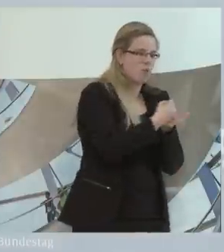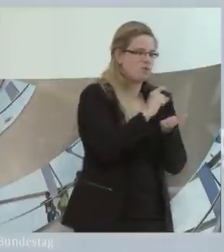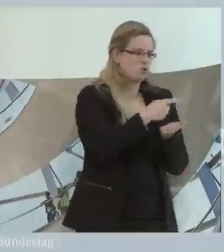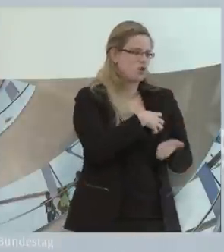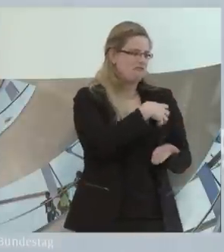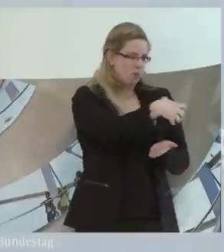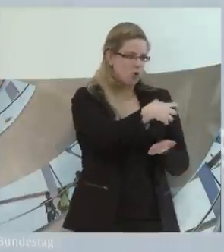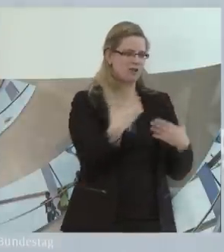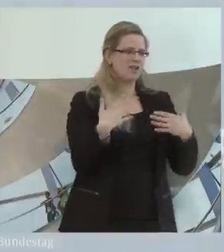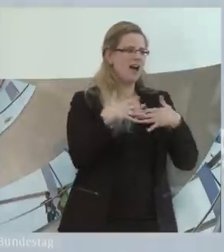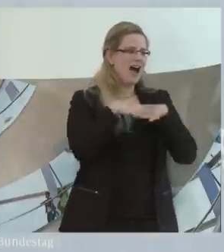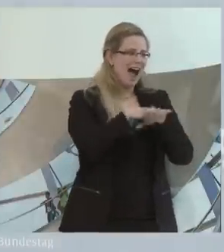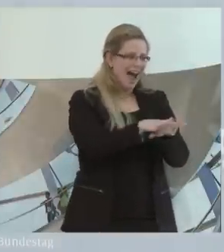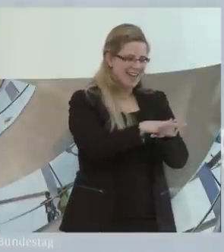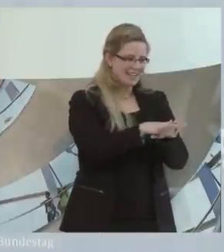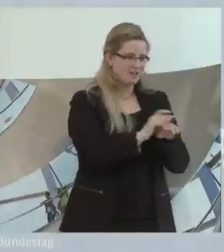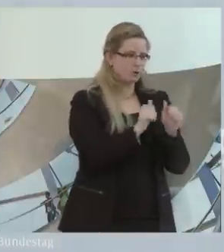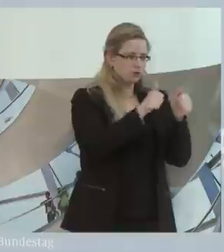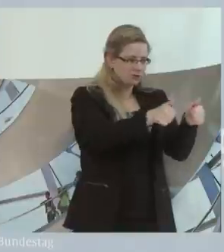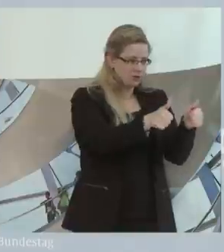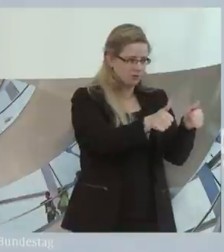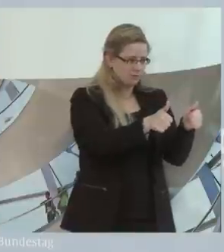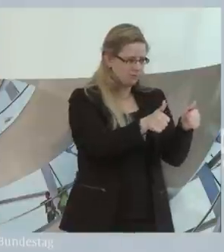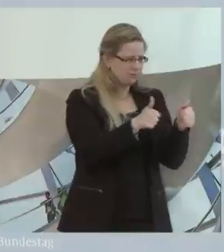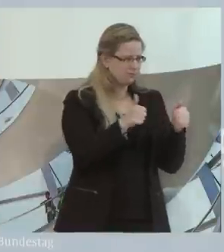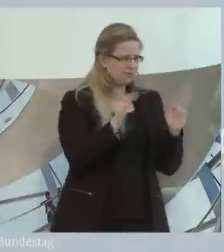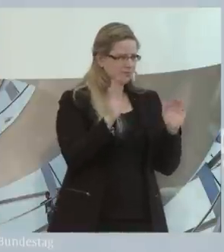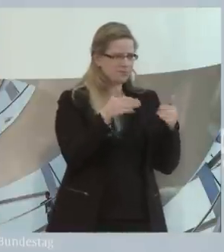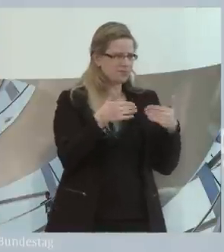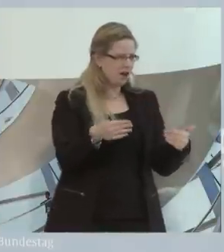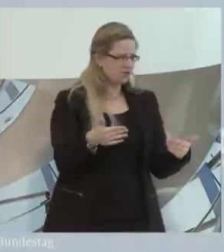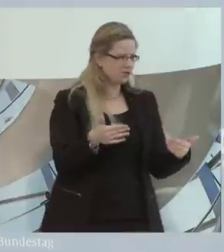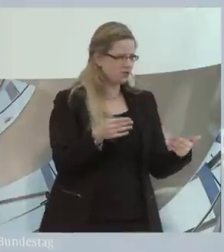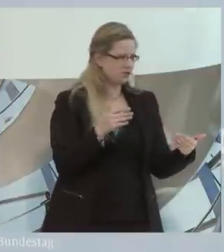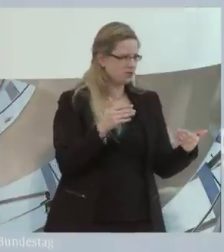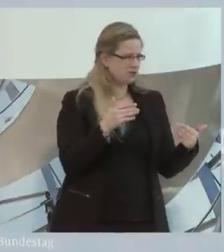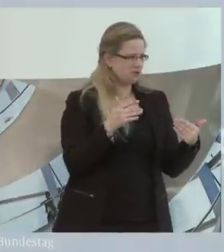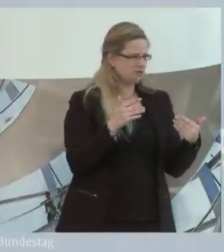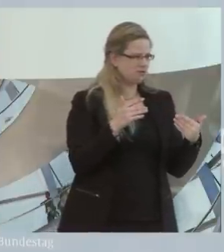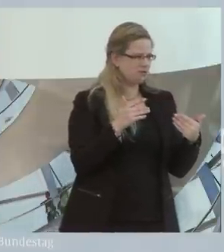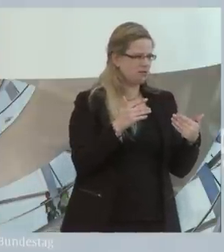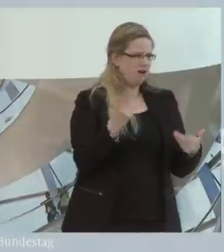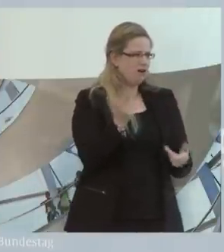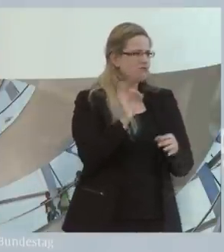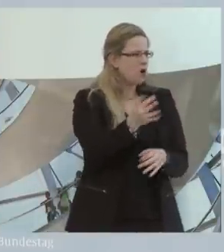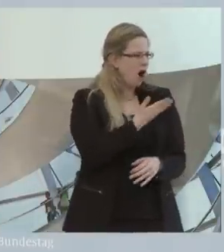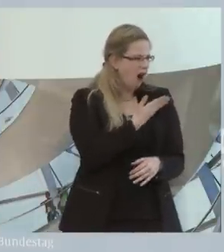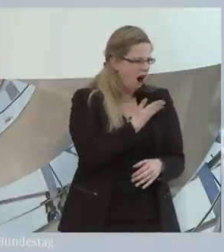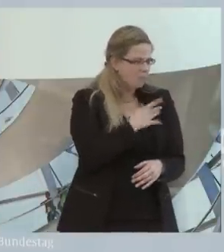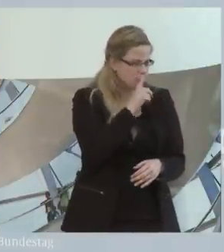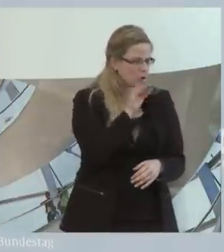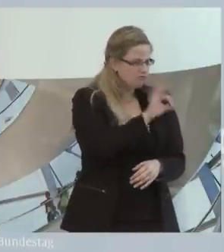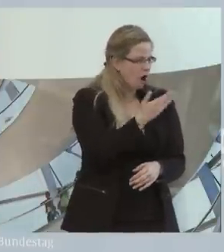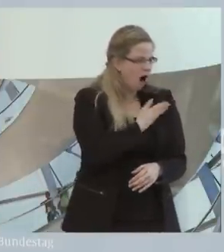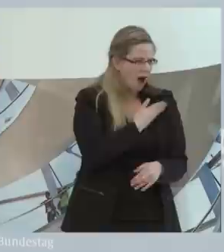Eingliederungshilfe darf keine Armutsfalle sein. Wie ist das zu verhindern? Persönliche Entfaltung